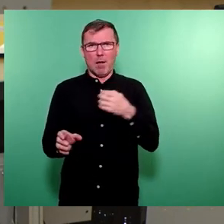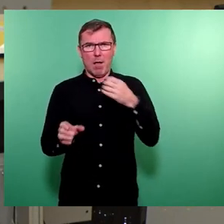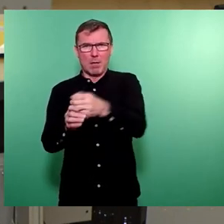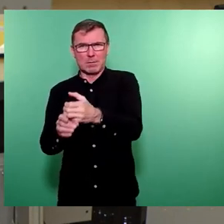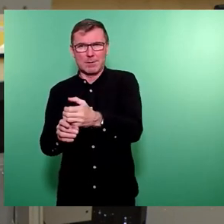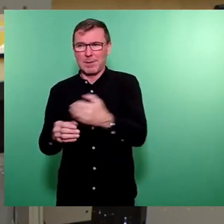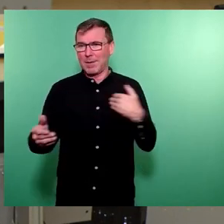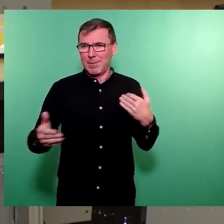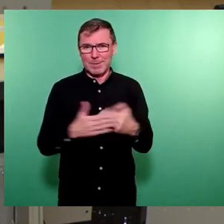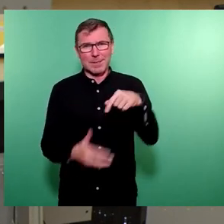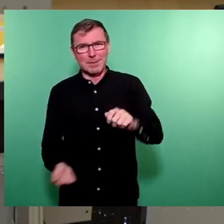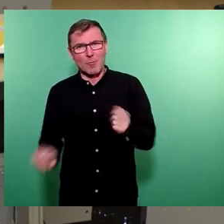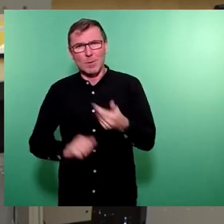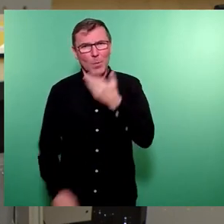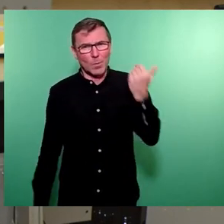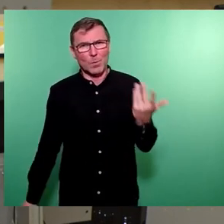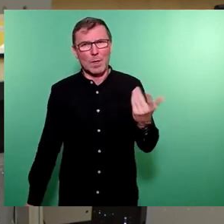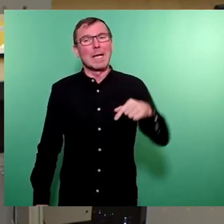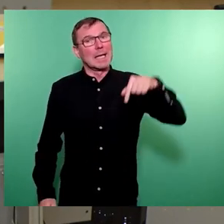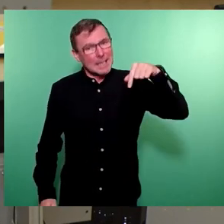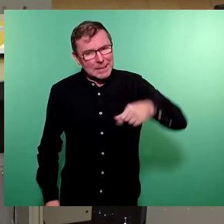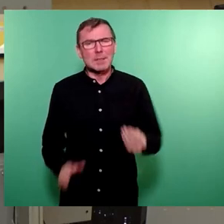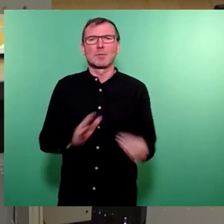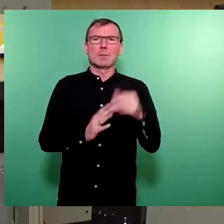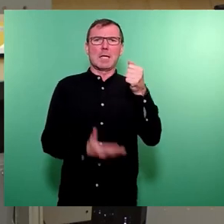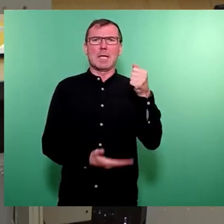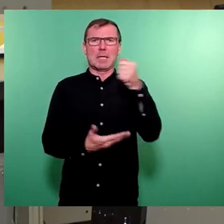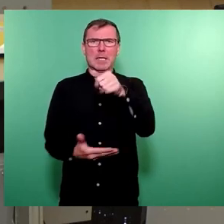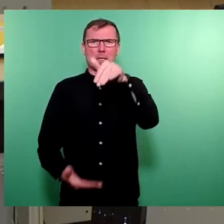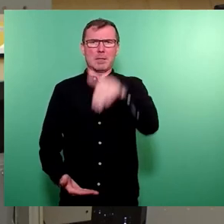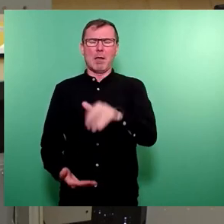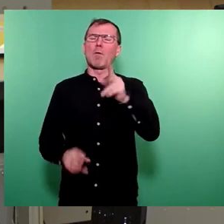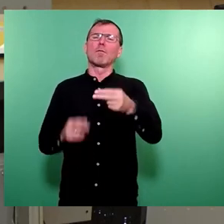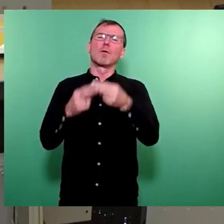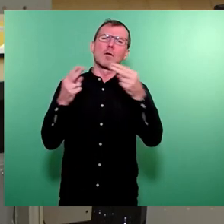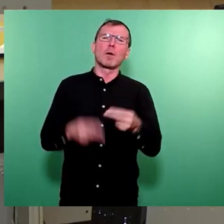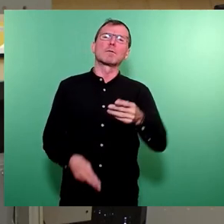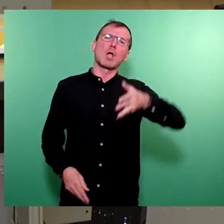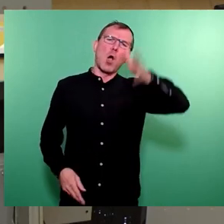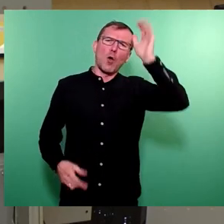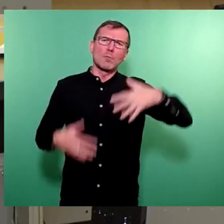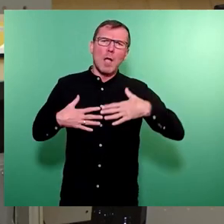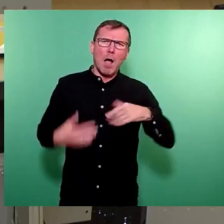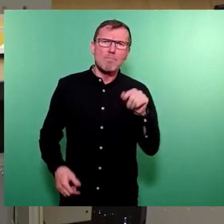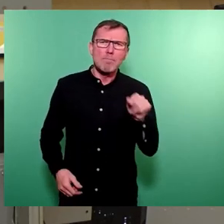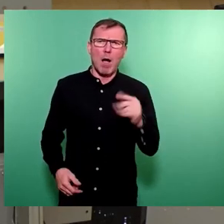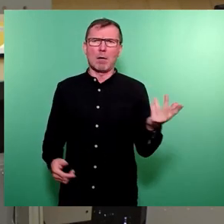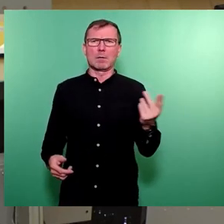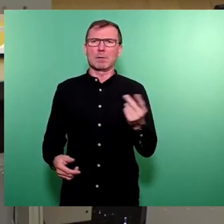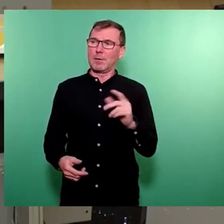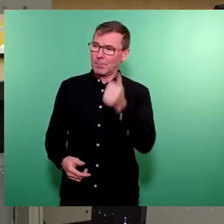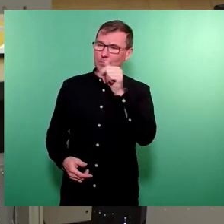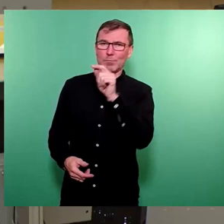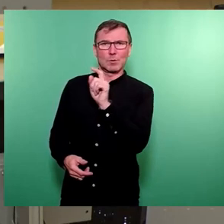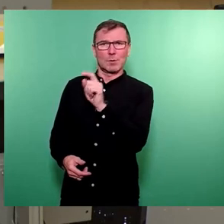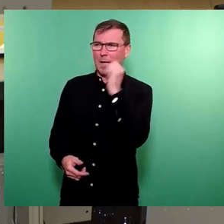Bis heute haben wir das noch nicht umsetzen können. Dafür stellen wir jetzt zusätzliches Geld ein. Das gilt aber auch für Projekte wie das Römische Bad. Und insbesondere, weil